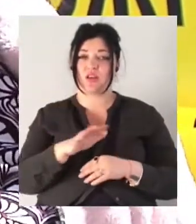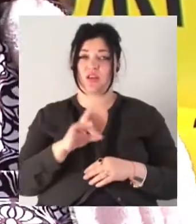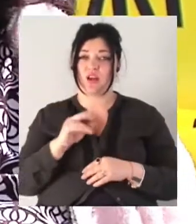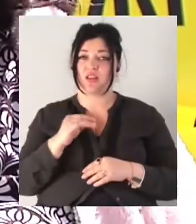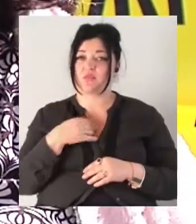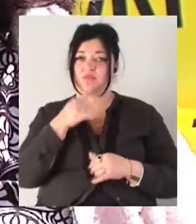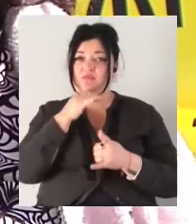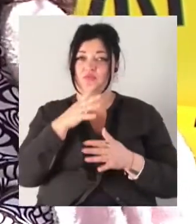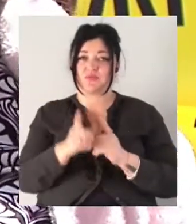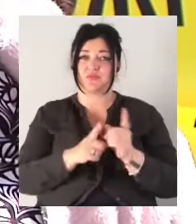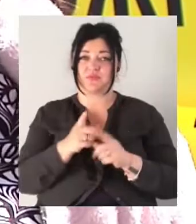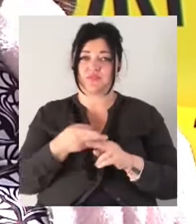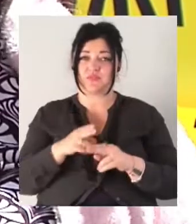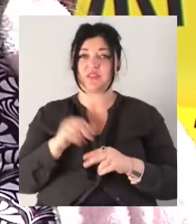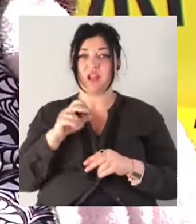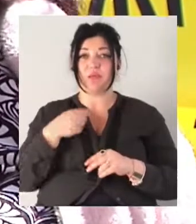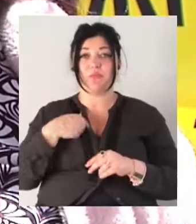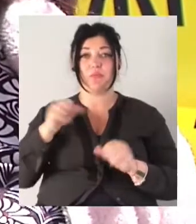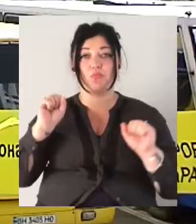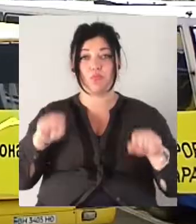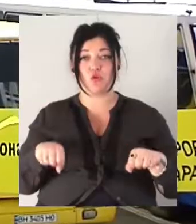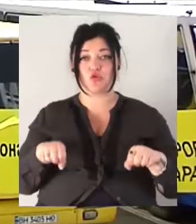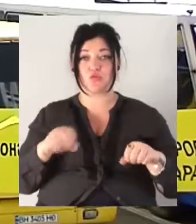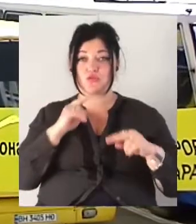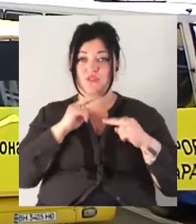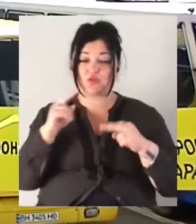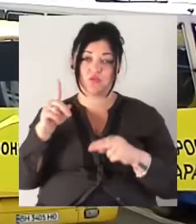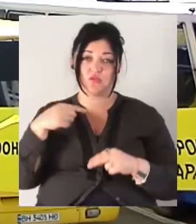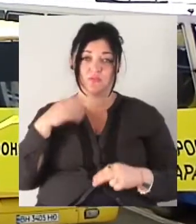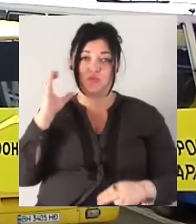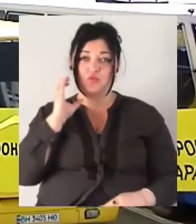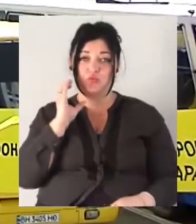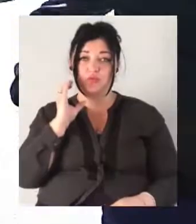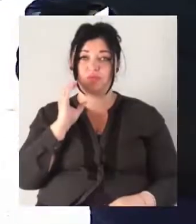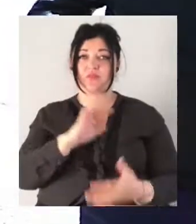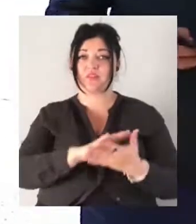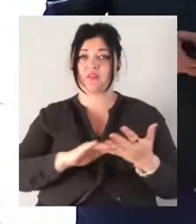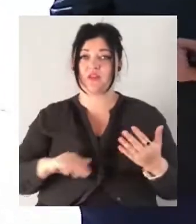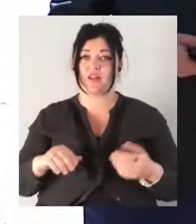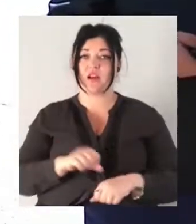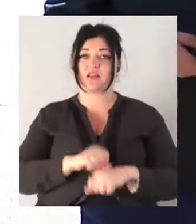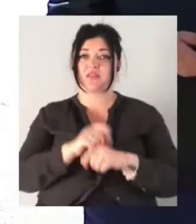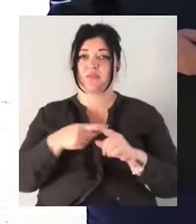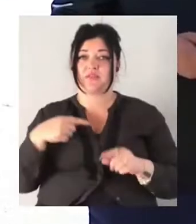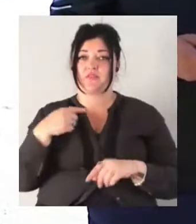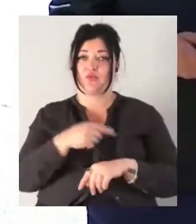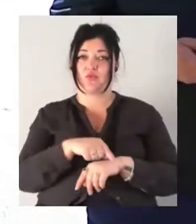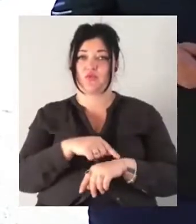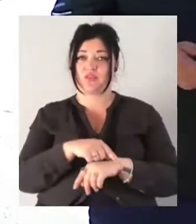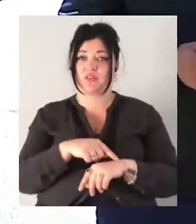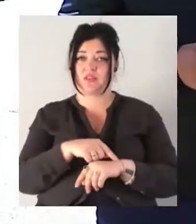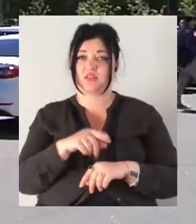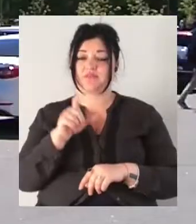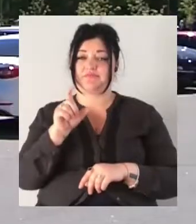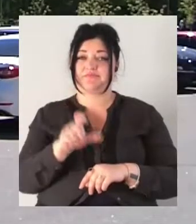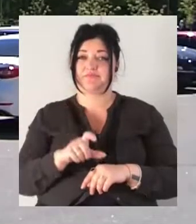але ми можемо звернутися і вони дослухаються. Тривала акція дві години. Олександр Яценко, інспектор поліції діалогу,